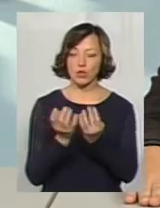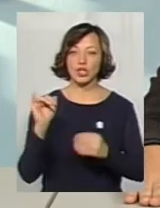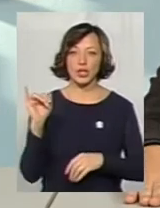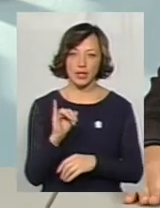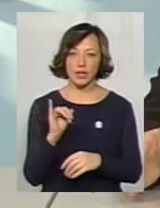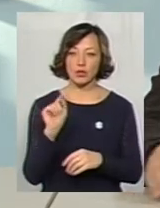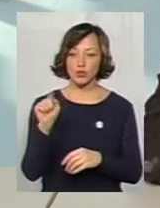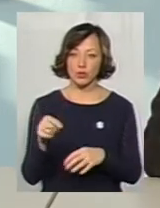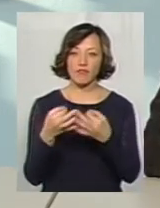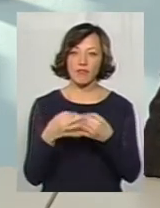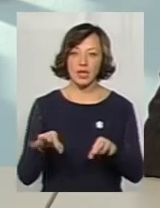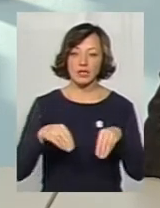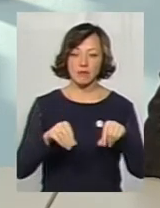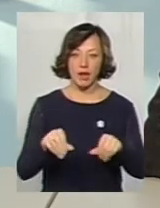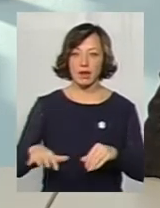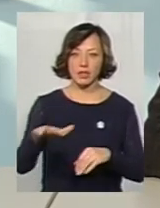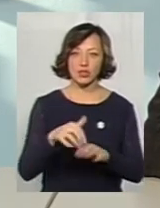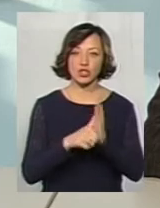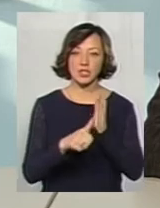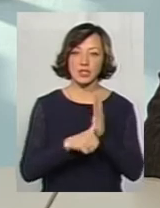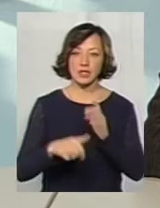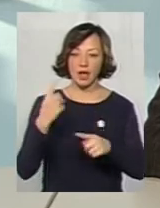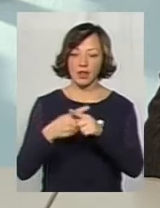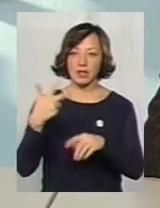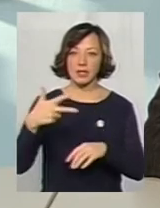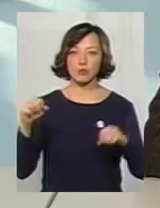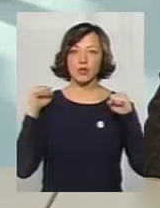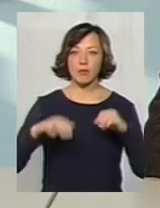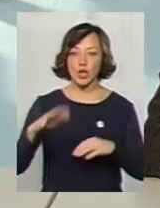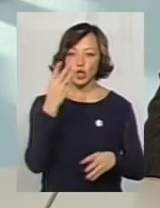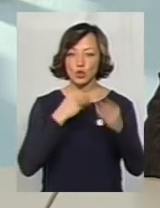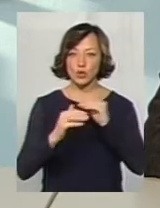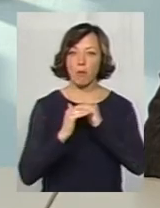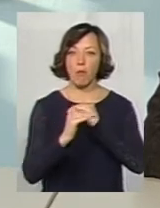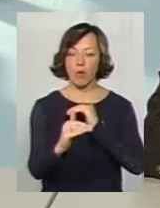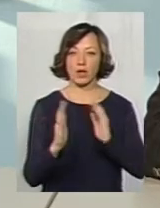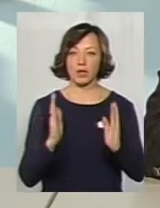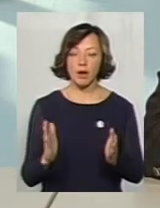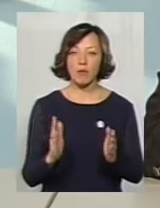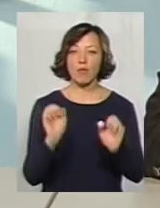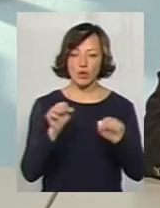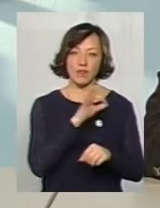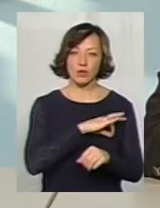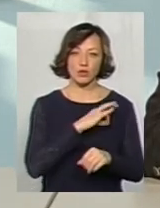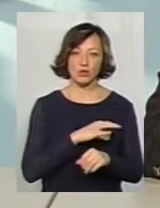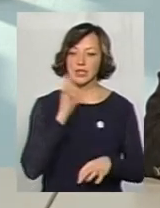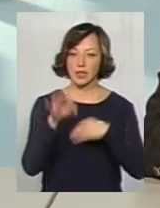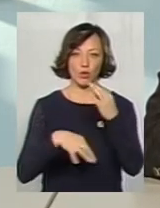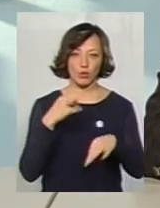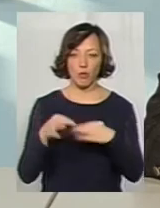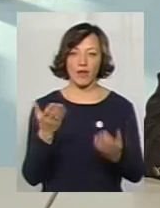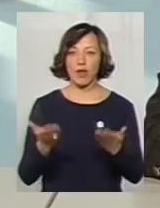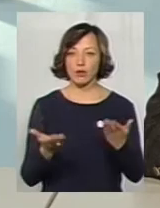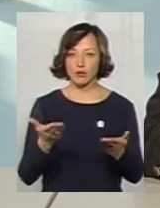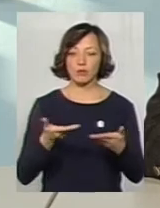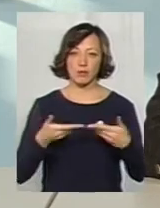Ну, і тут, є вільна земельна ділянка, там 60 на 30, спортивний майданчик з штучним покриттям, яке можна експлуатувати хоч цілодобово, якщо